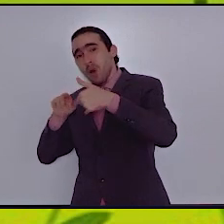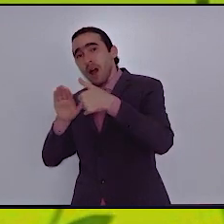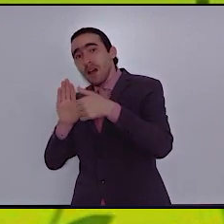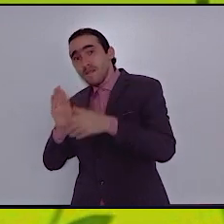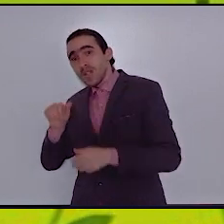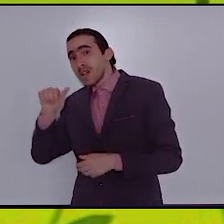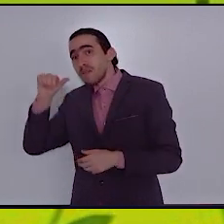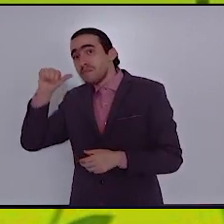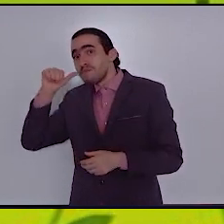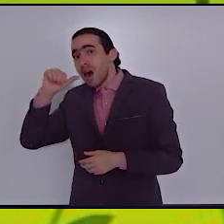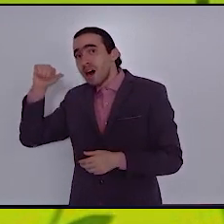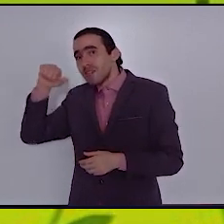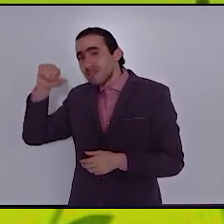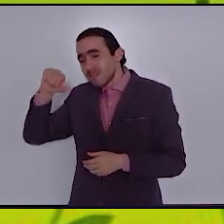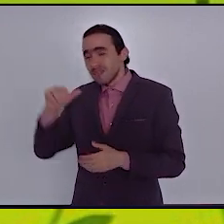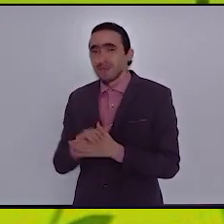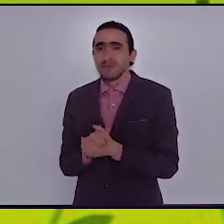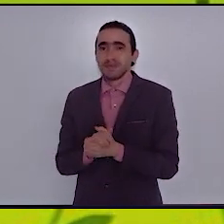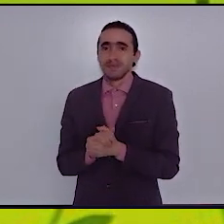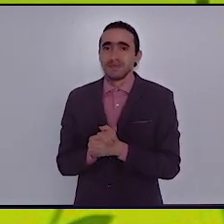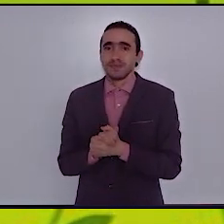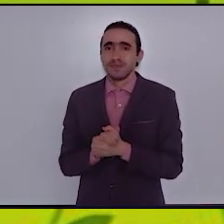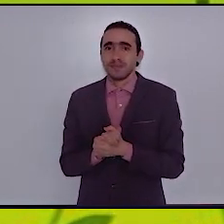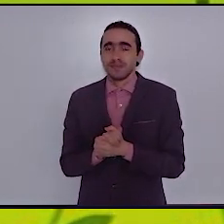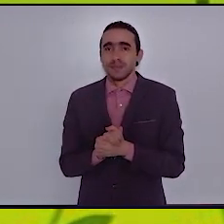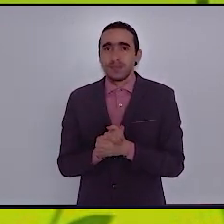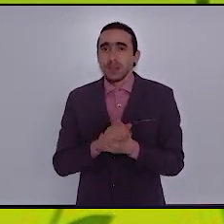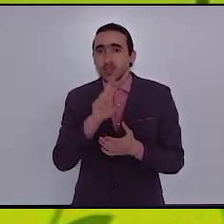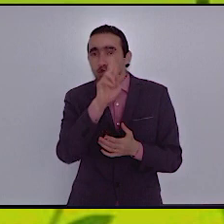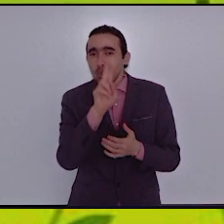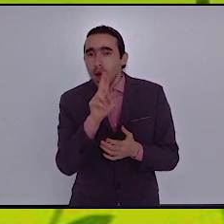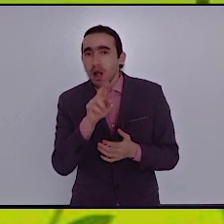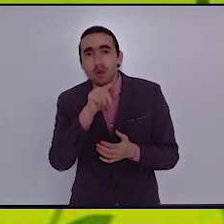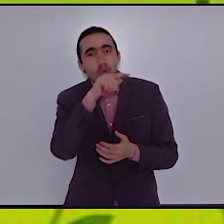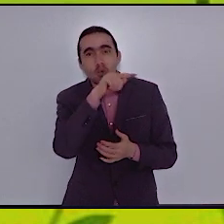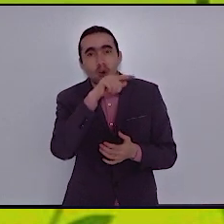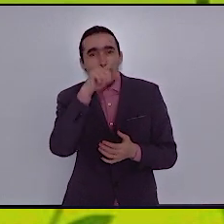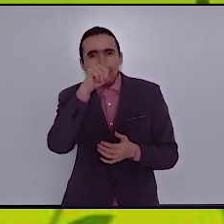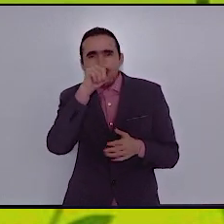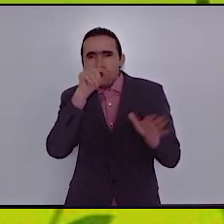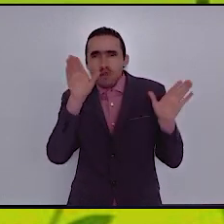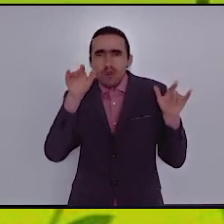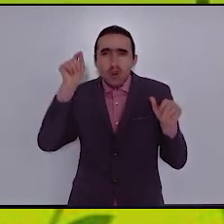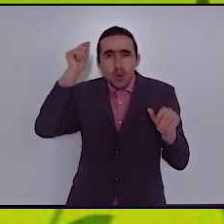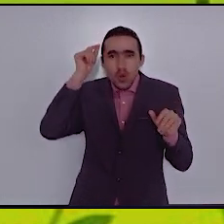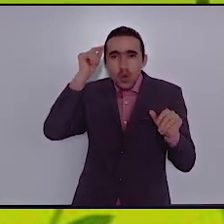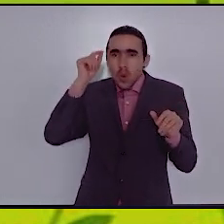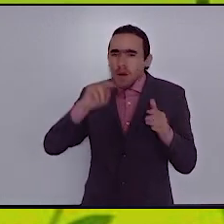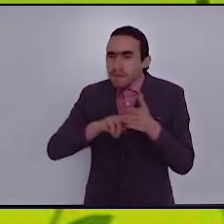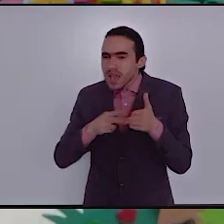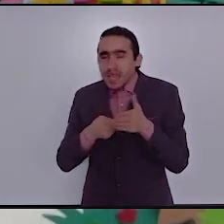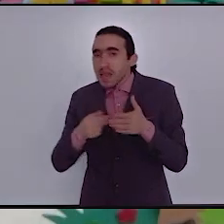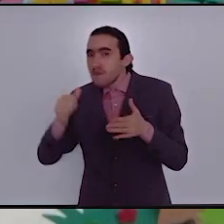ما الحيلة التي فكر بها الغراب؟ كي يرتفع الماء